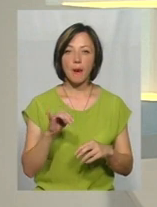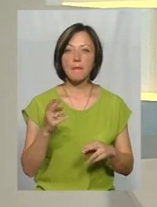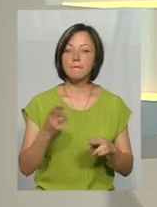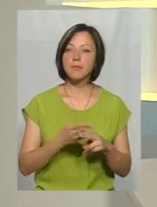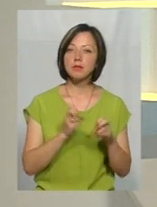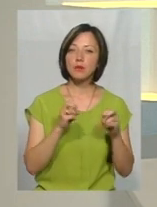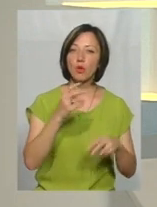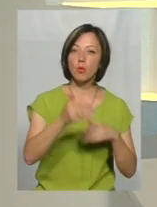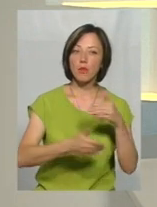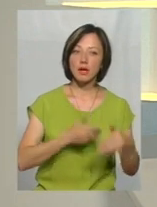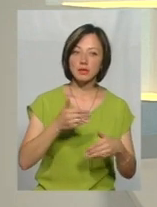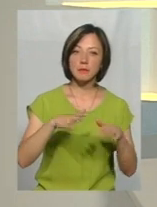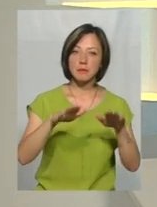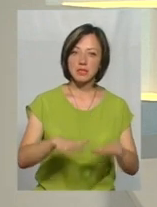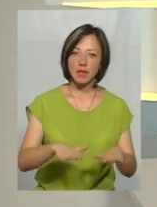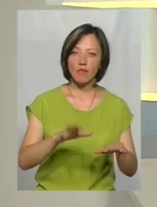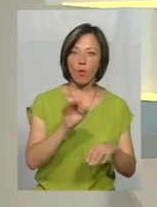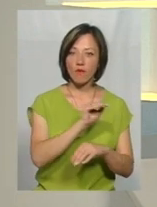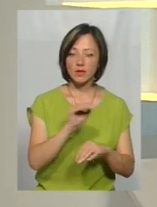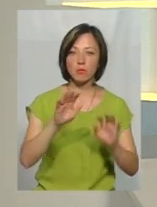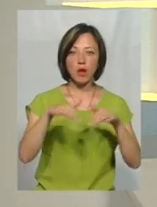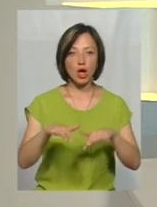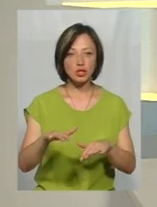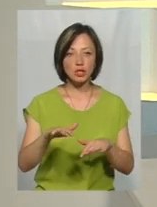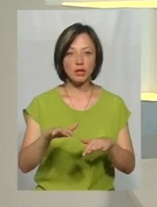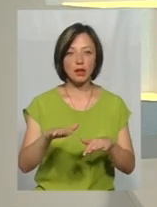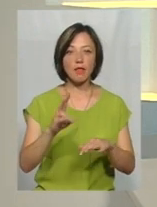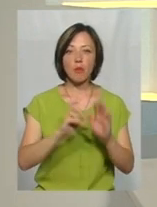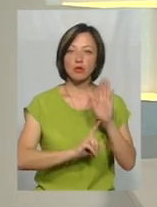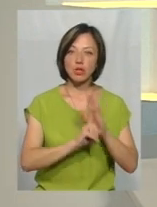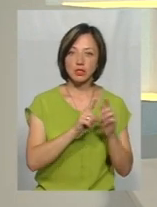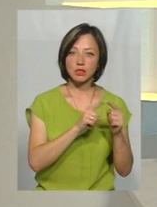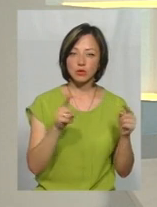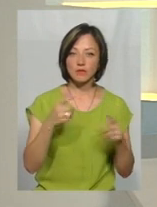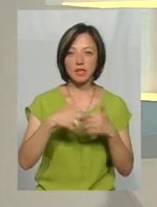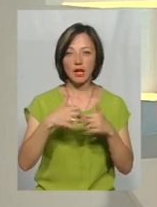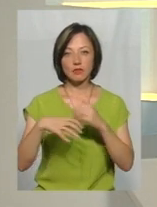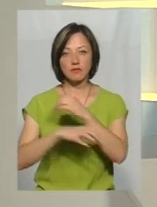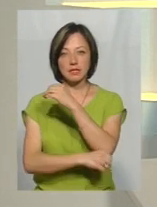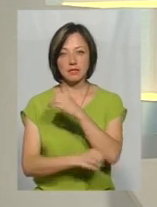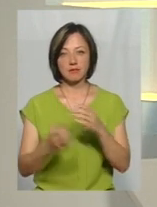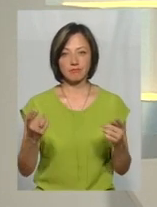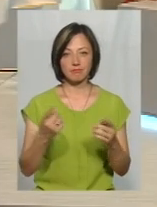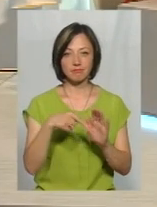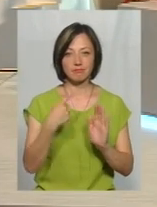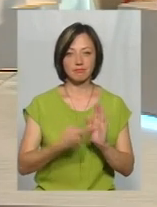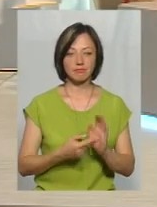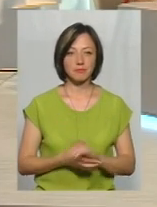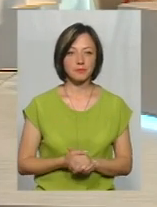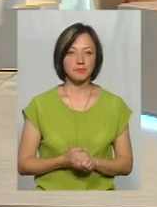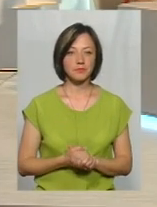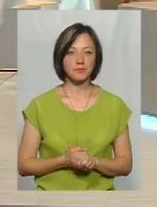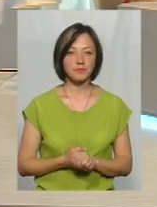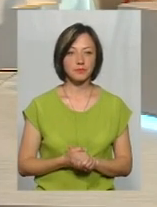Безпечніше купатися на місцевих, навіть офіційних пляжах на початку сезону, всередині, чи наприкінці? З чим це пов'язано?